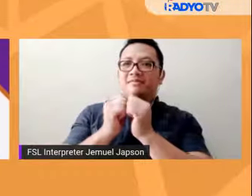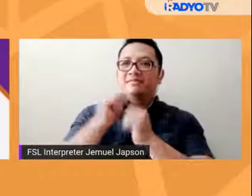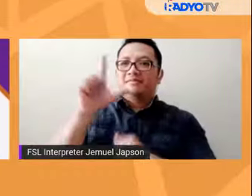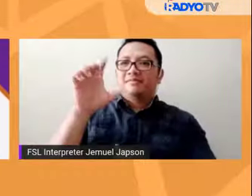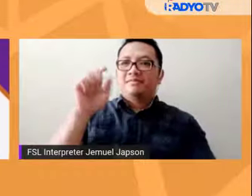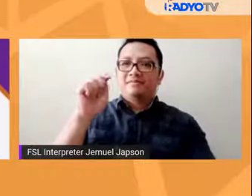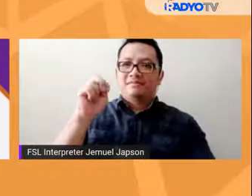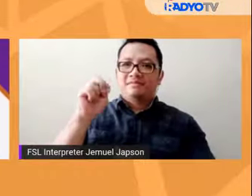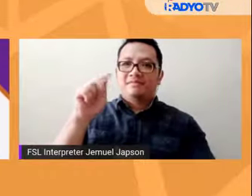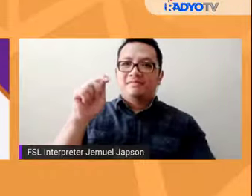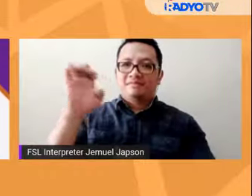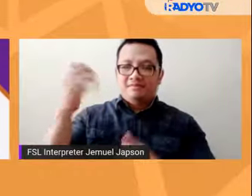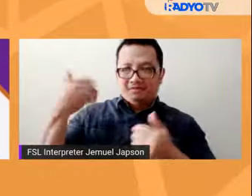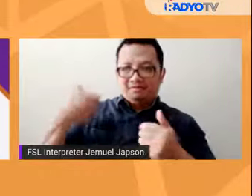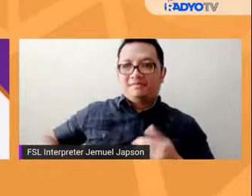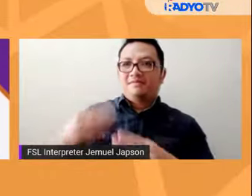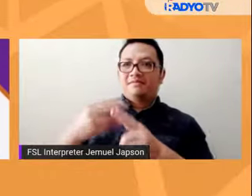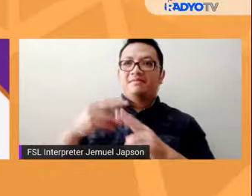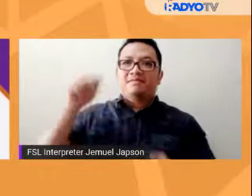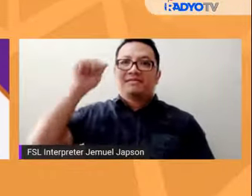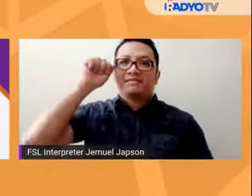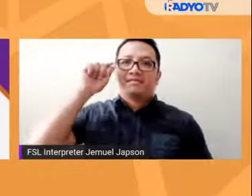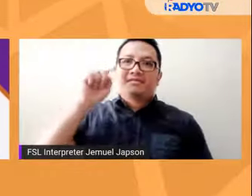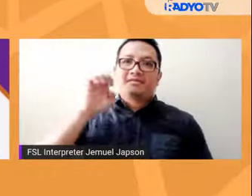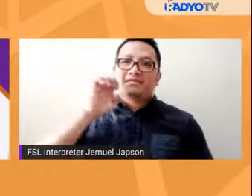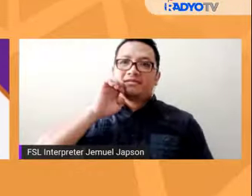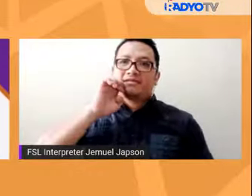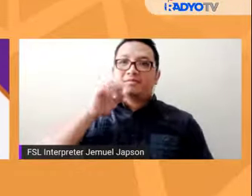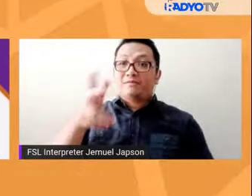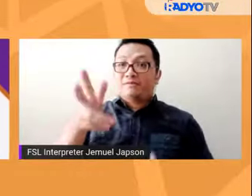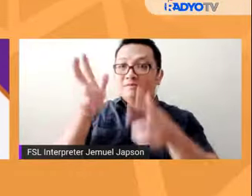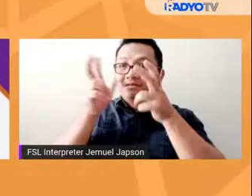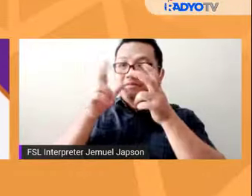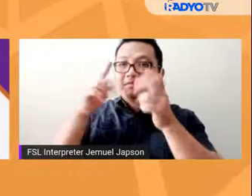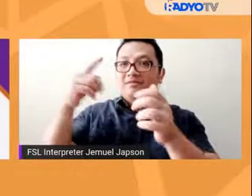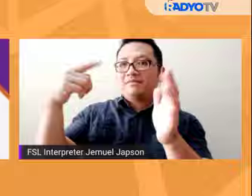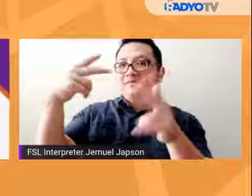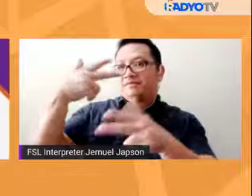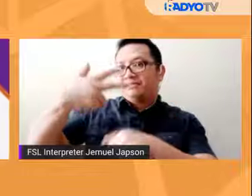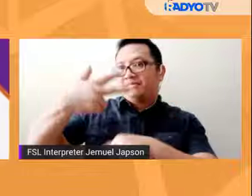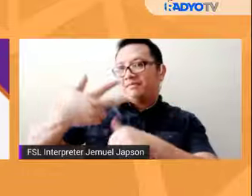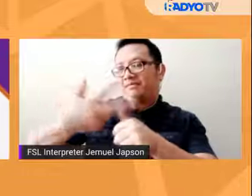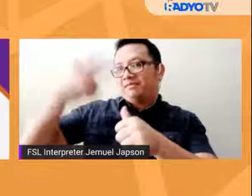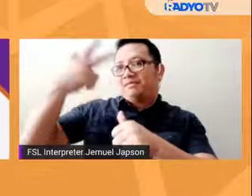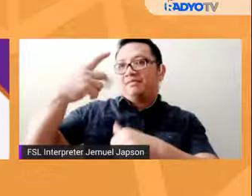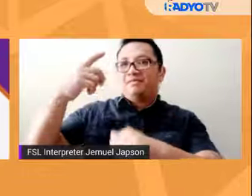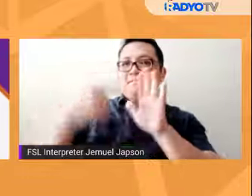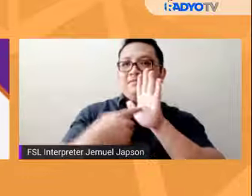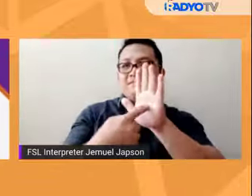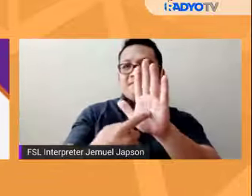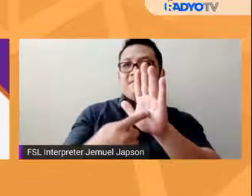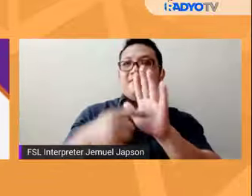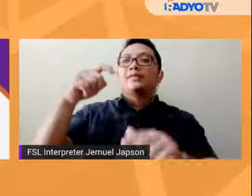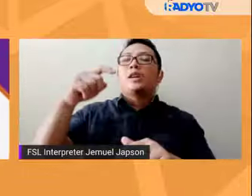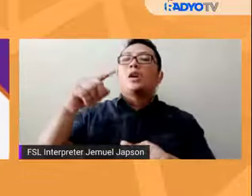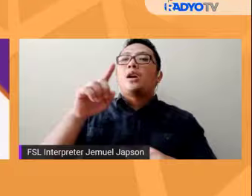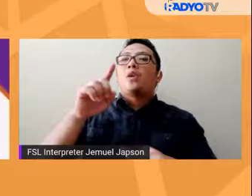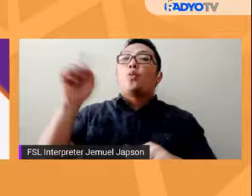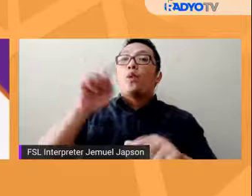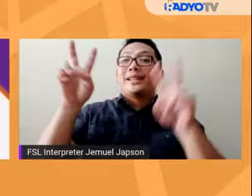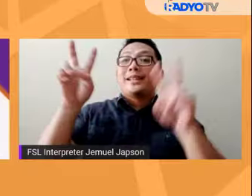Antoinette Eduardo at kayo po'y nakikinig sa pangatlong episode ng ating programang Dapat pwede na